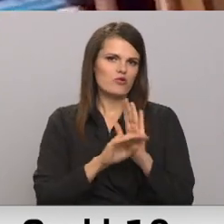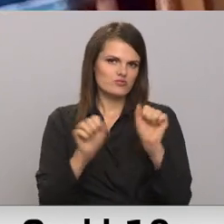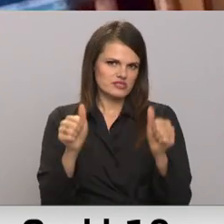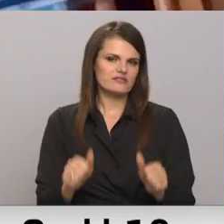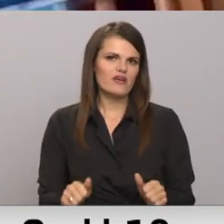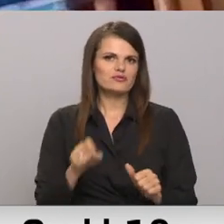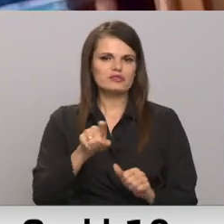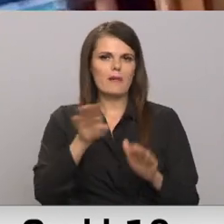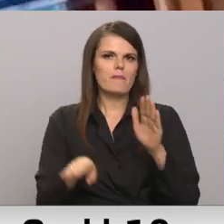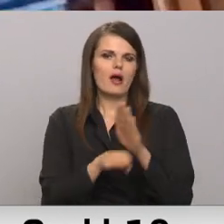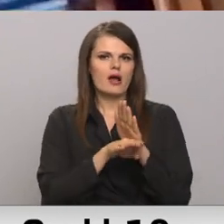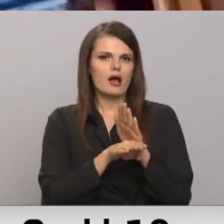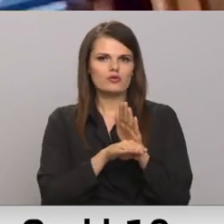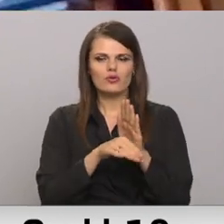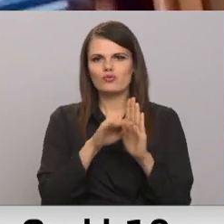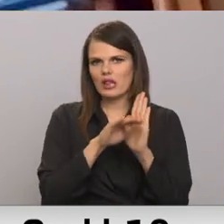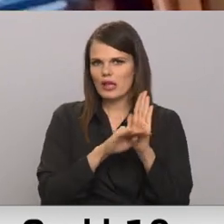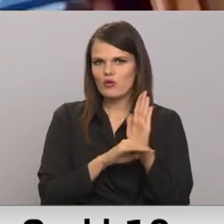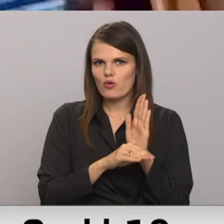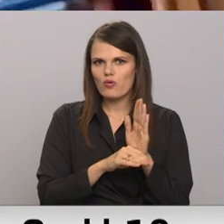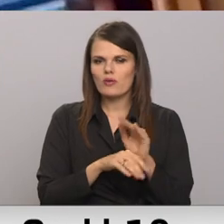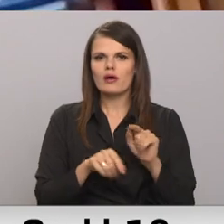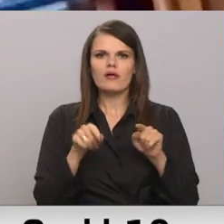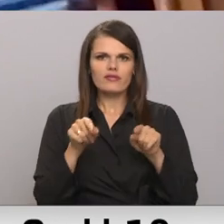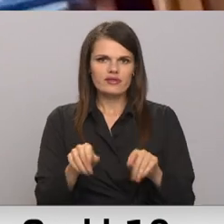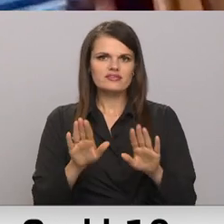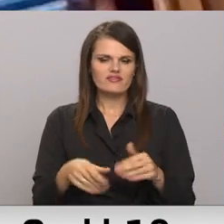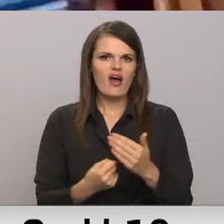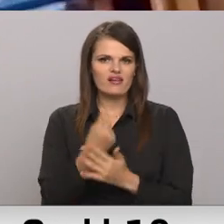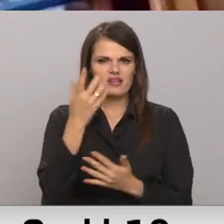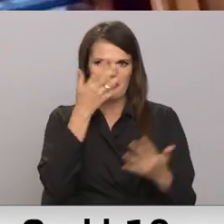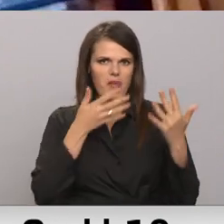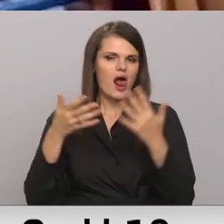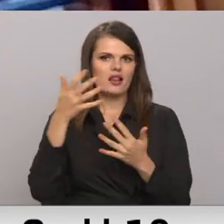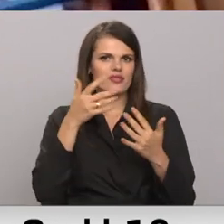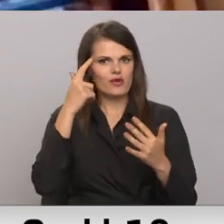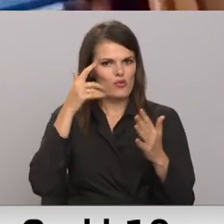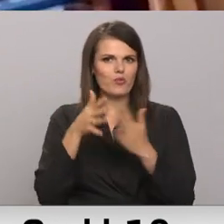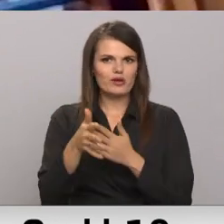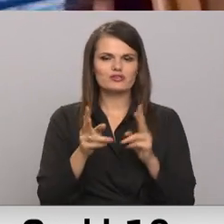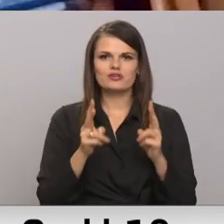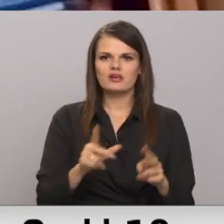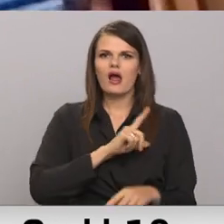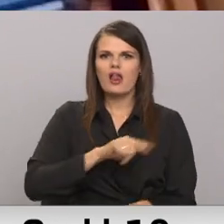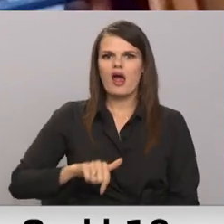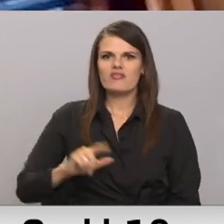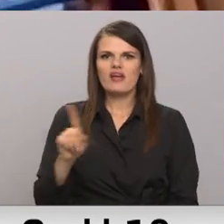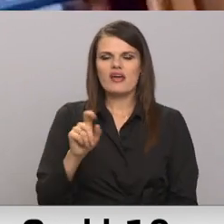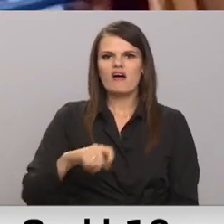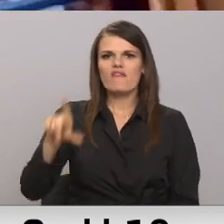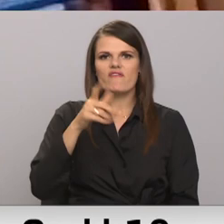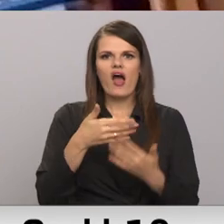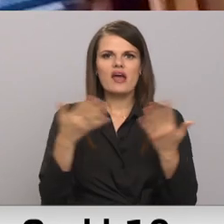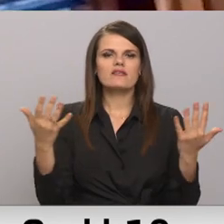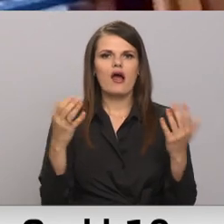tiesību aktus un tam līdzīgi, jo tas var radīt maldīgu priekšstatu, ka Latvijai ir vairākas oficiālas valodas, ar kurām